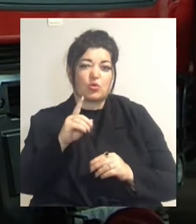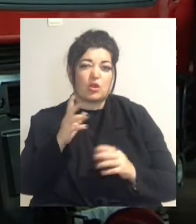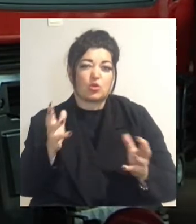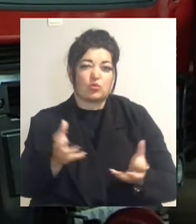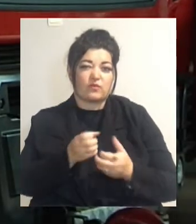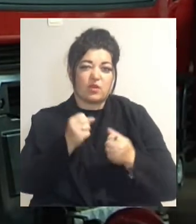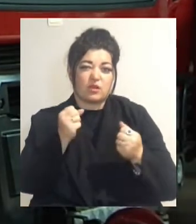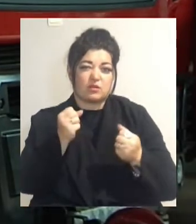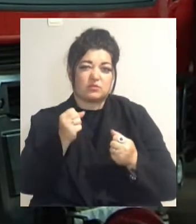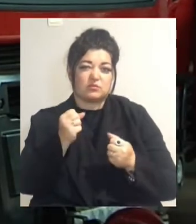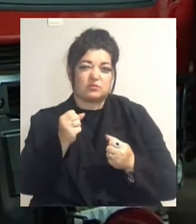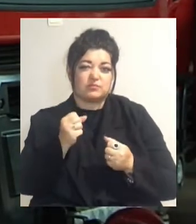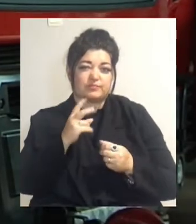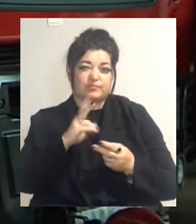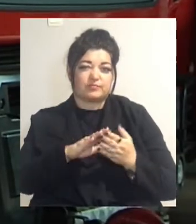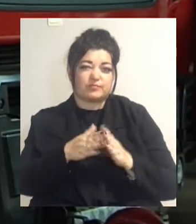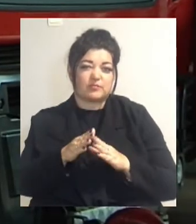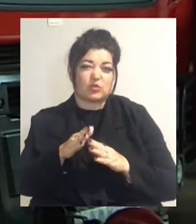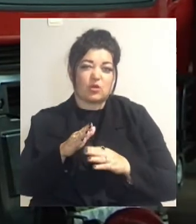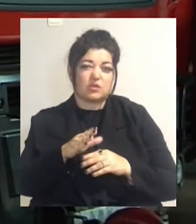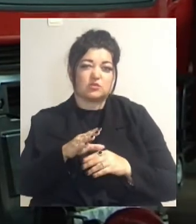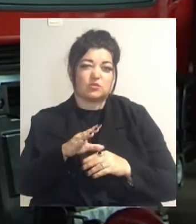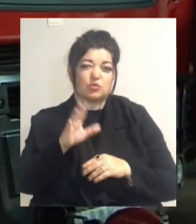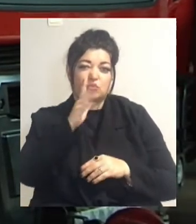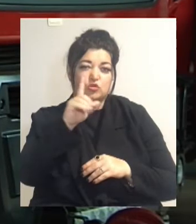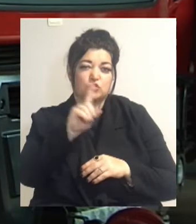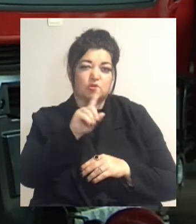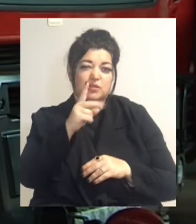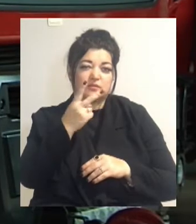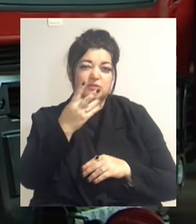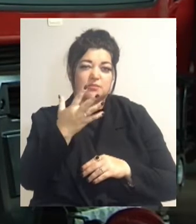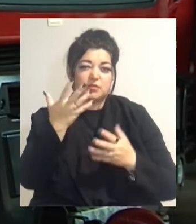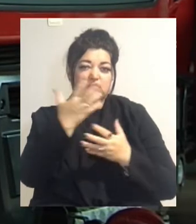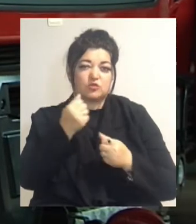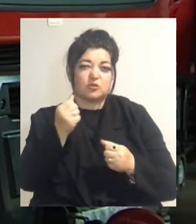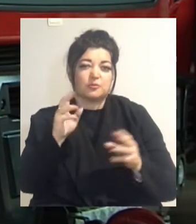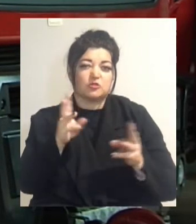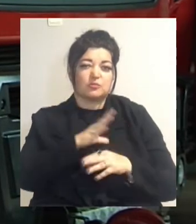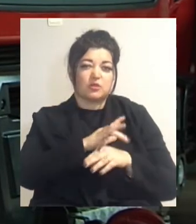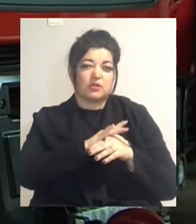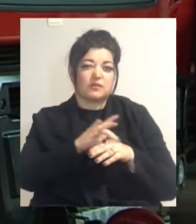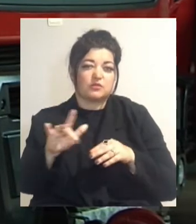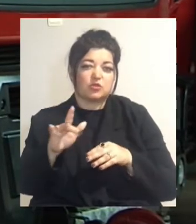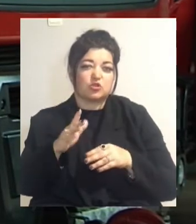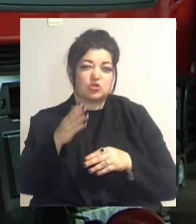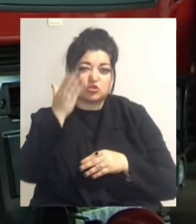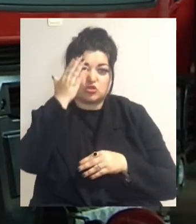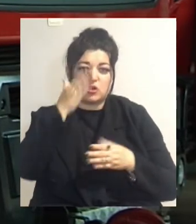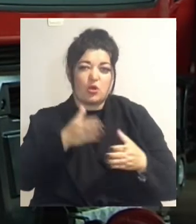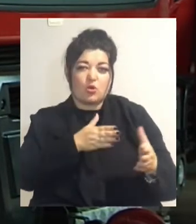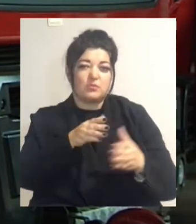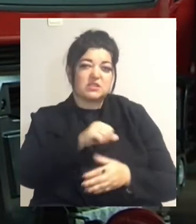ситуації. О час 25 ночі пожежа була ліквідована шляхом самозатухання.